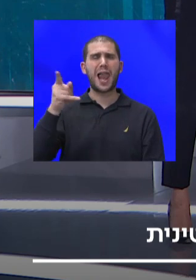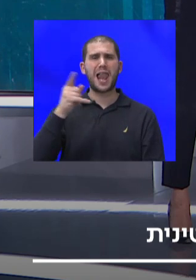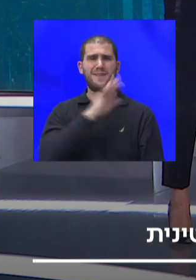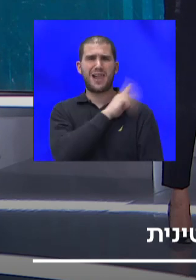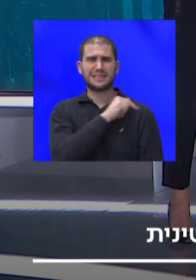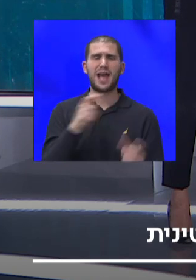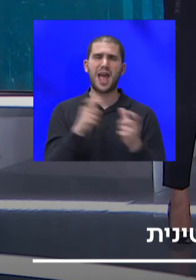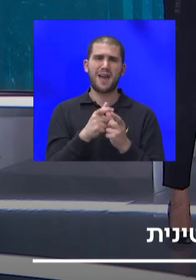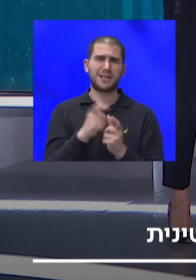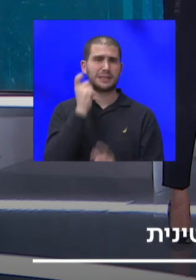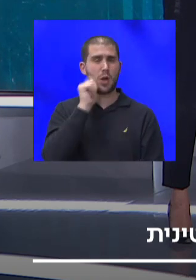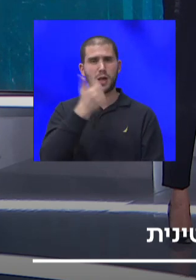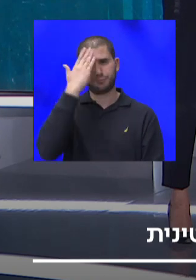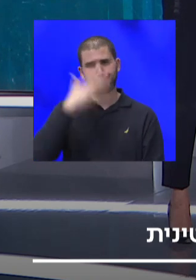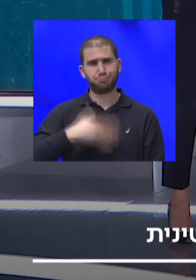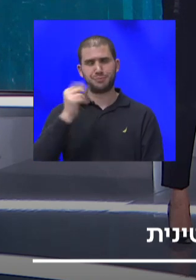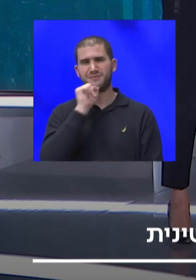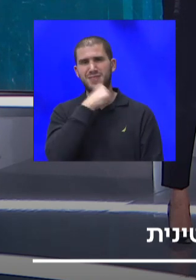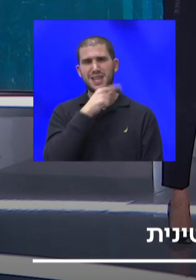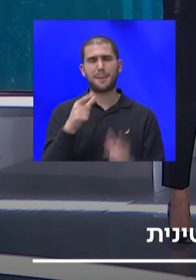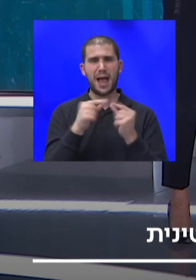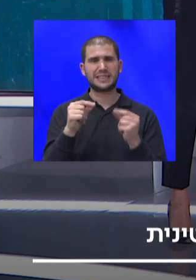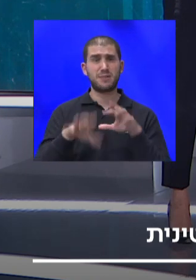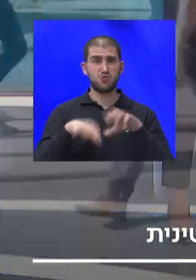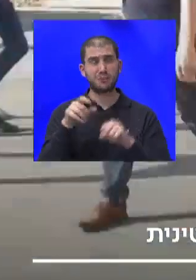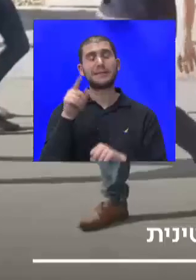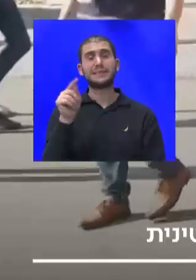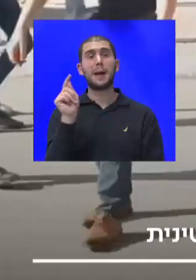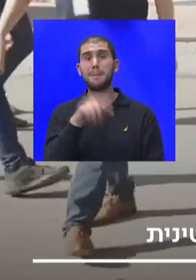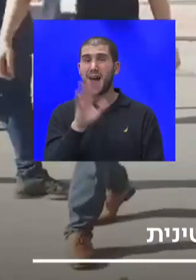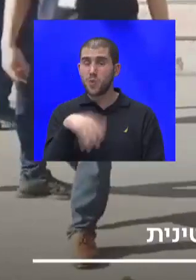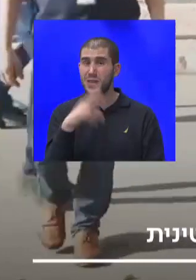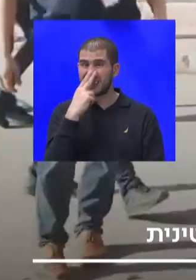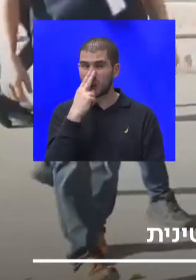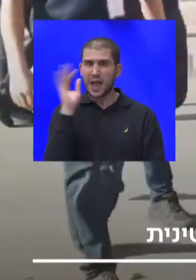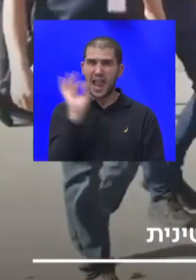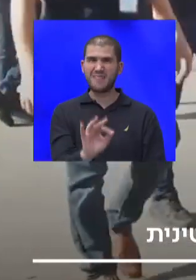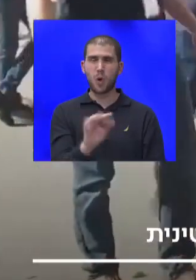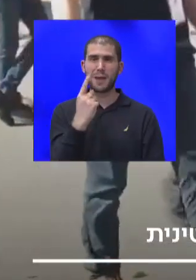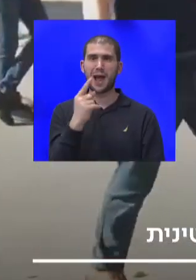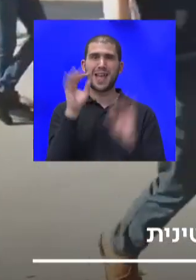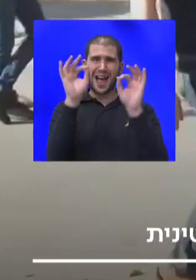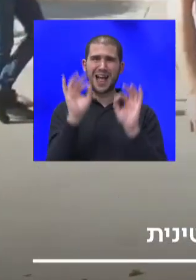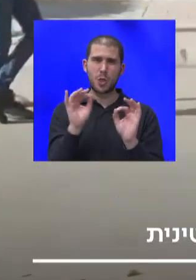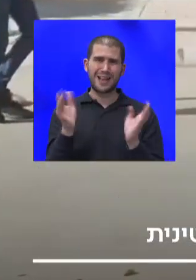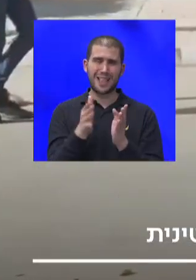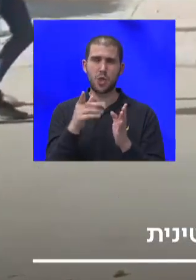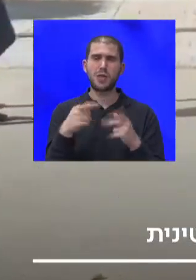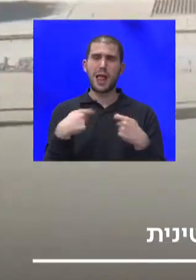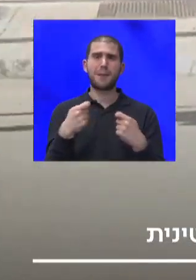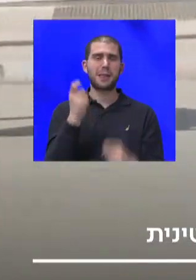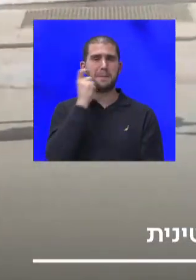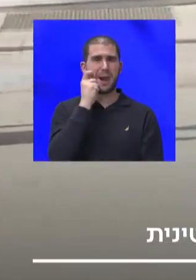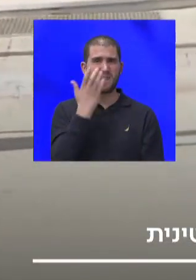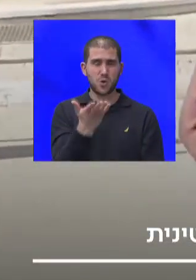פופולרית בעזה, בשטחים. זה מגיע אפילו לניסיון לפגוע באחת מהחנויות הקטנות שלהם, קרירת טלפונים סלולריים בג'בלש בצפון